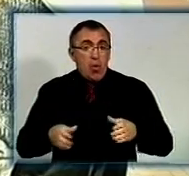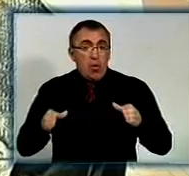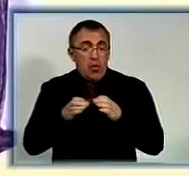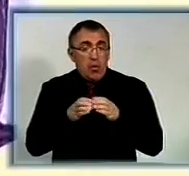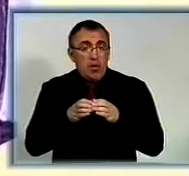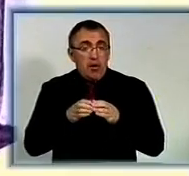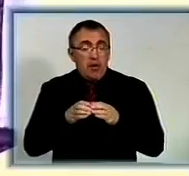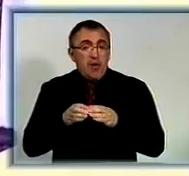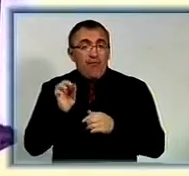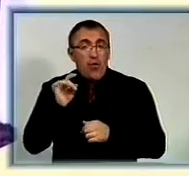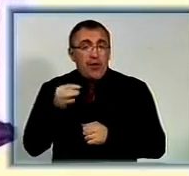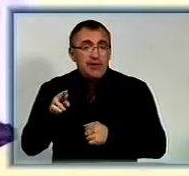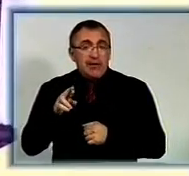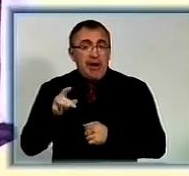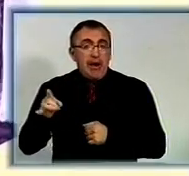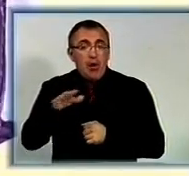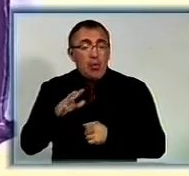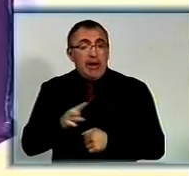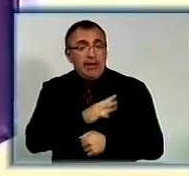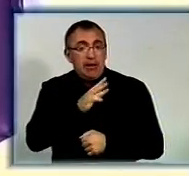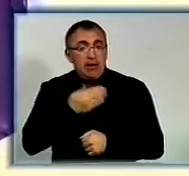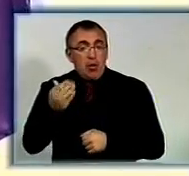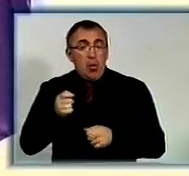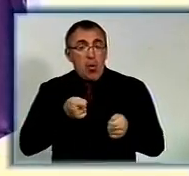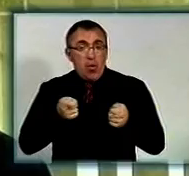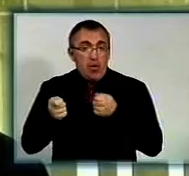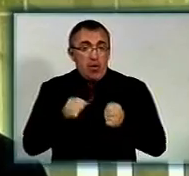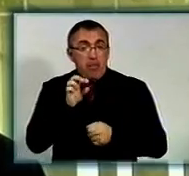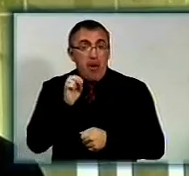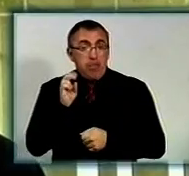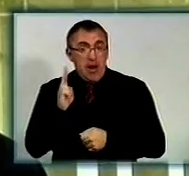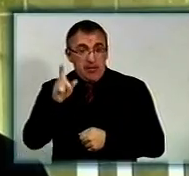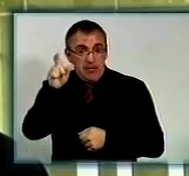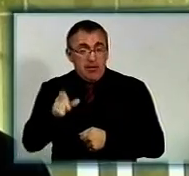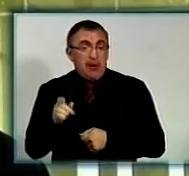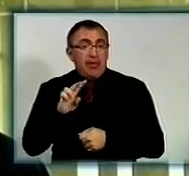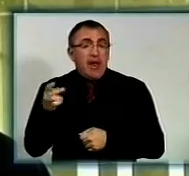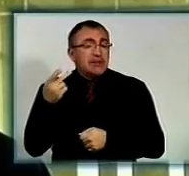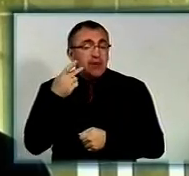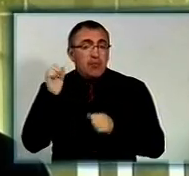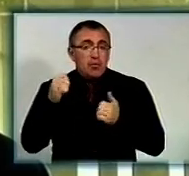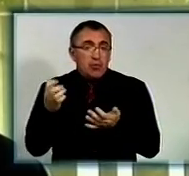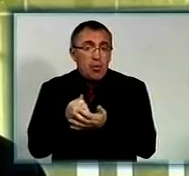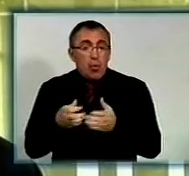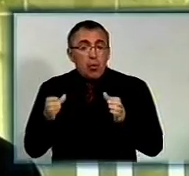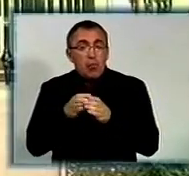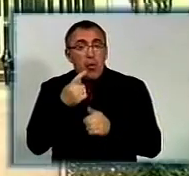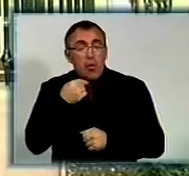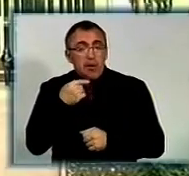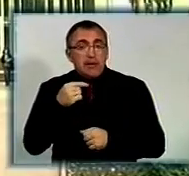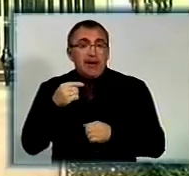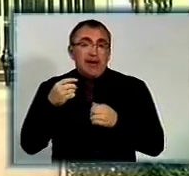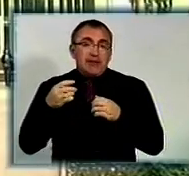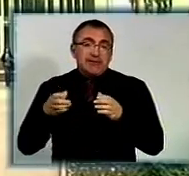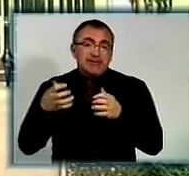організація «Фундація регіональних ініціатив». Її координатор Дмитро Бабак запевняє, не завжди можна знайти необхідну групу крові серед рідних